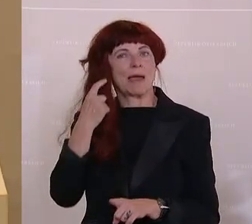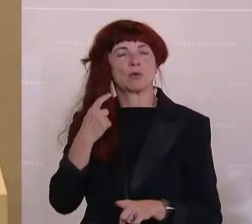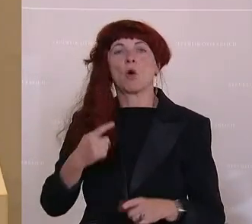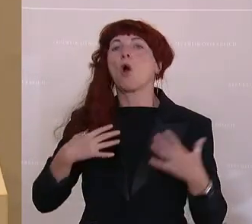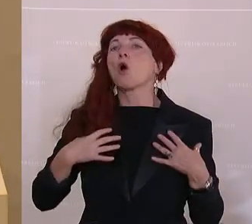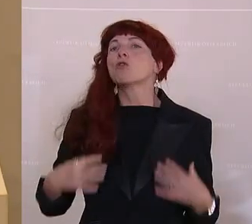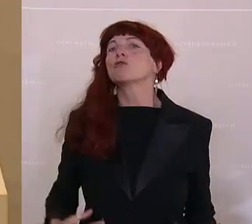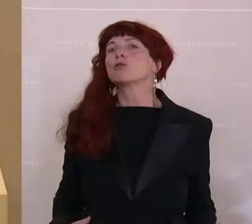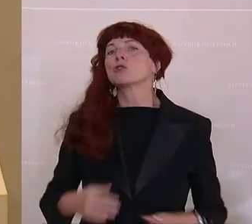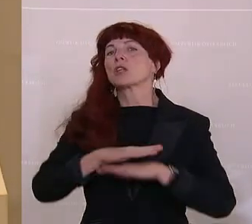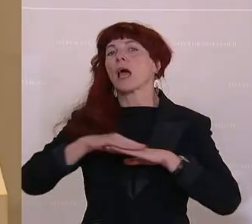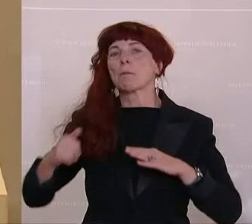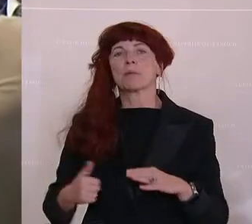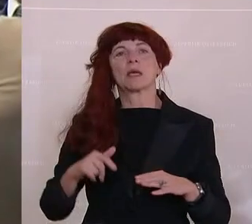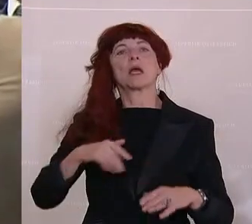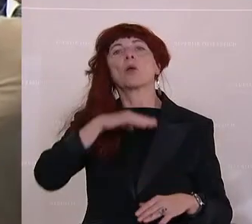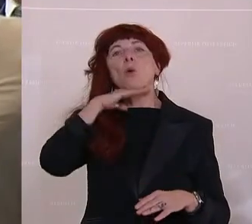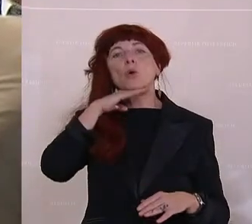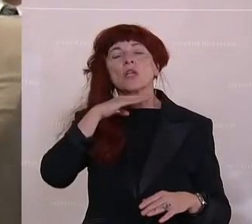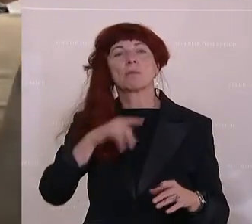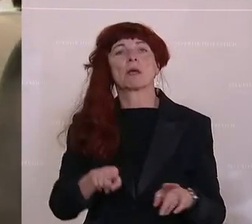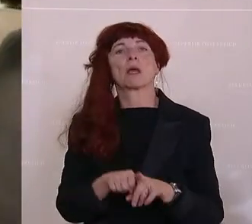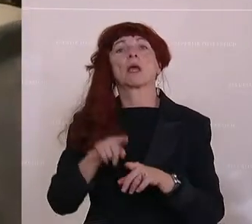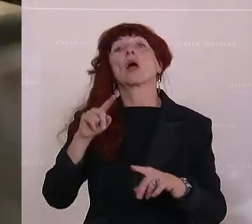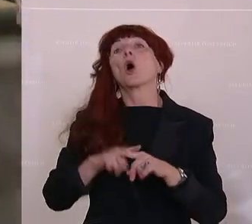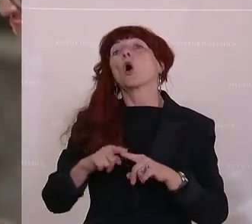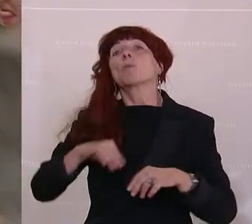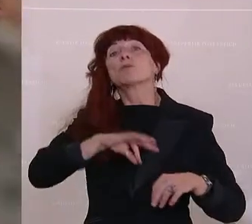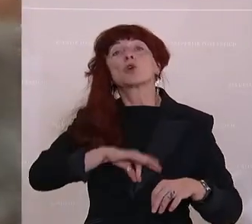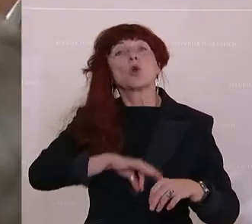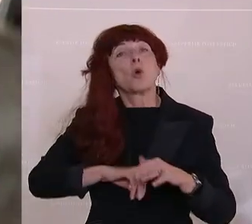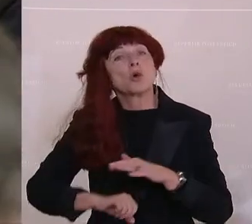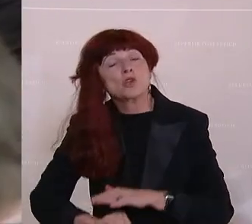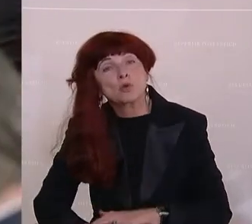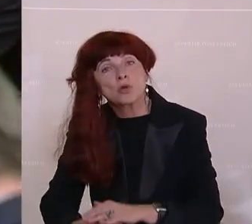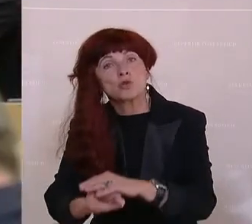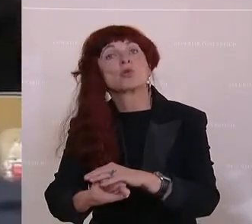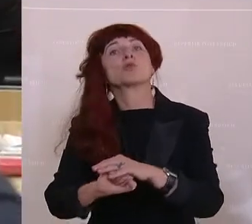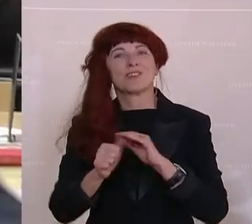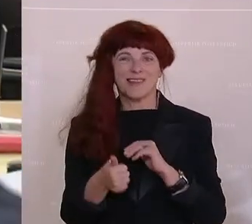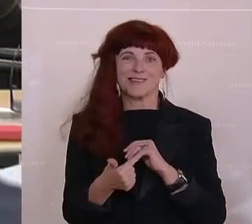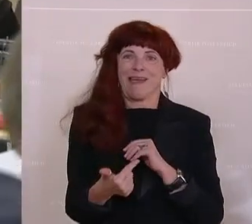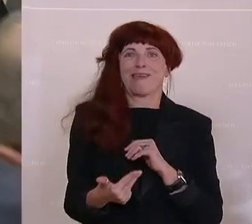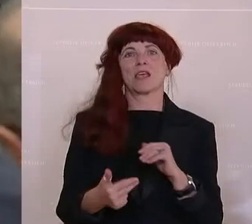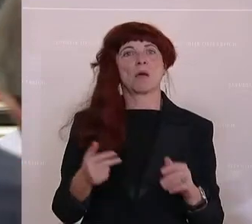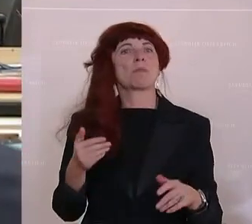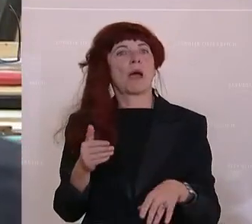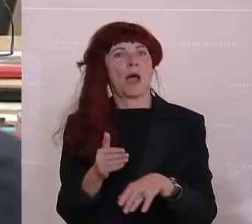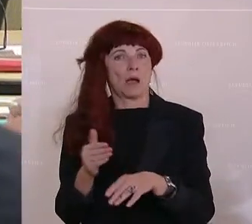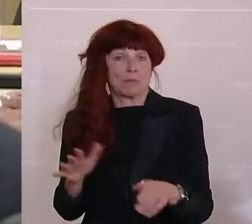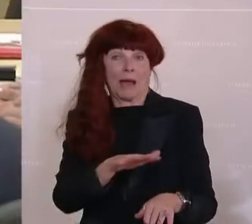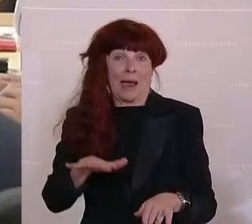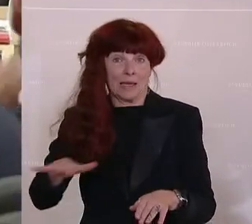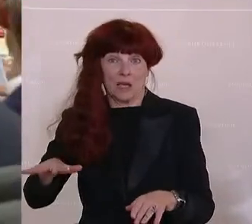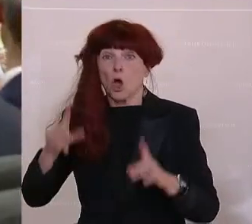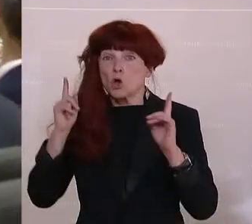Physiotherapie, Logopädie, psychologische Unterstützung sind jetzt nur einige wenige Bereiche. Aber auch diese sollten